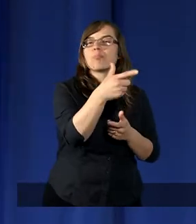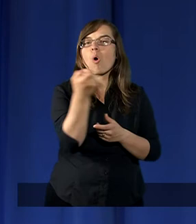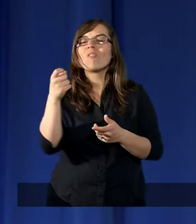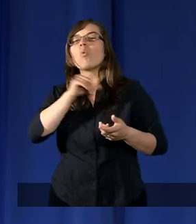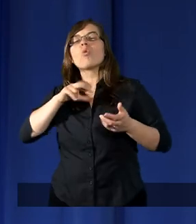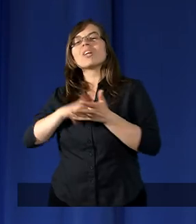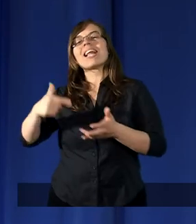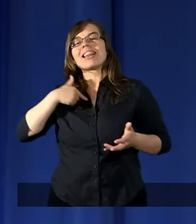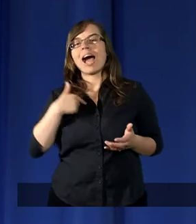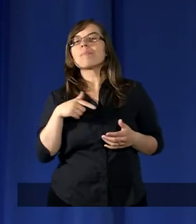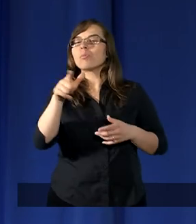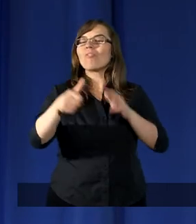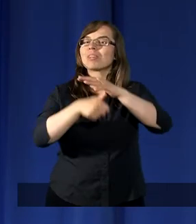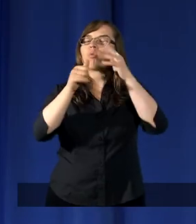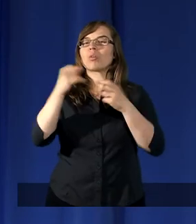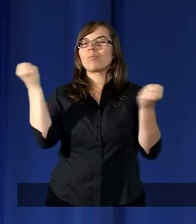na nich.